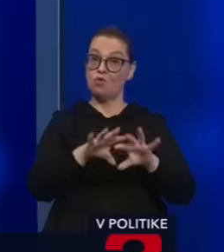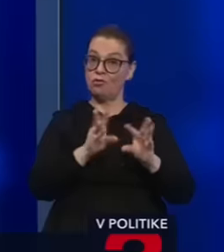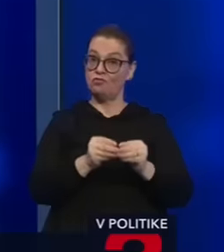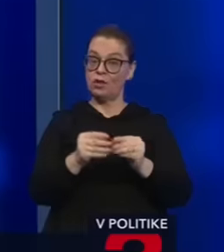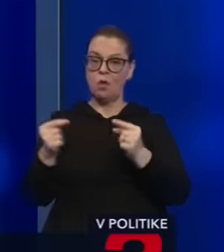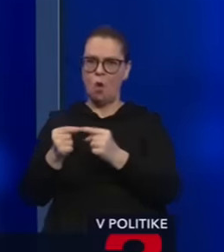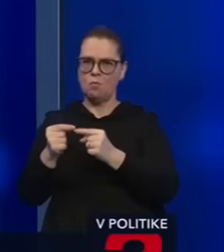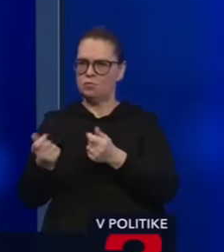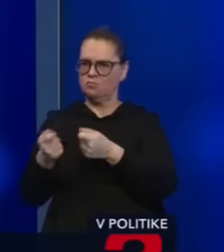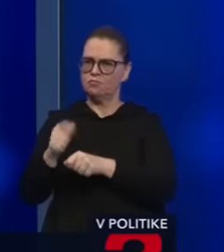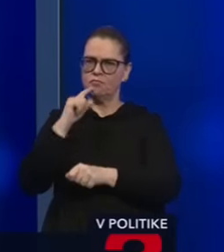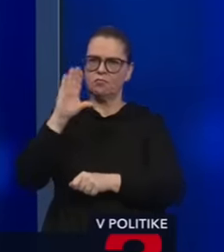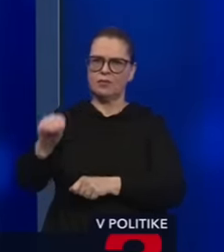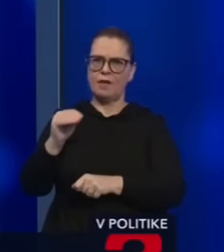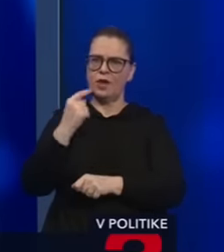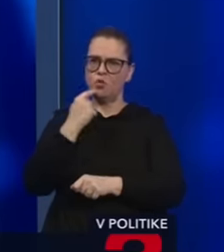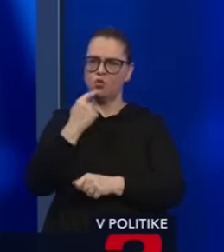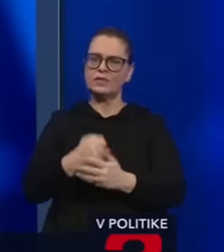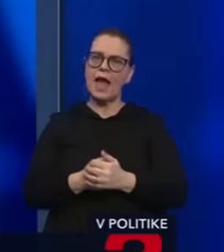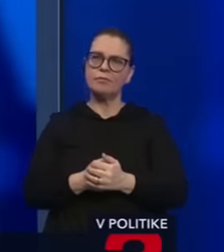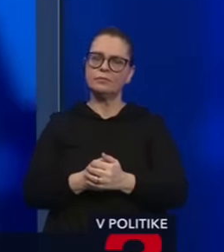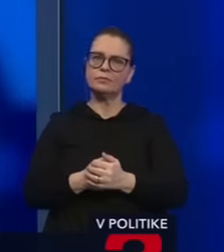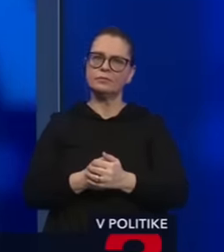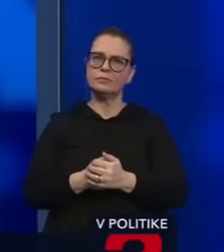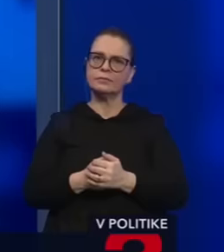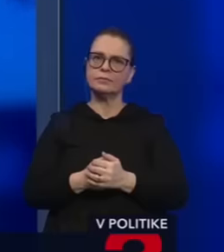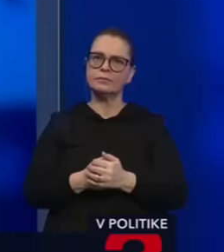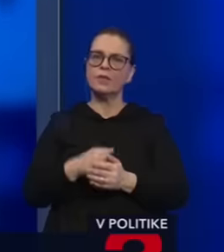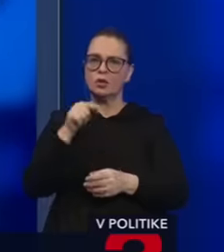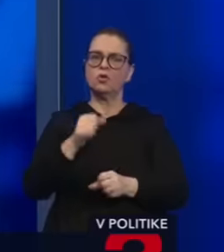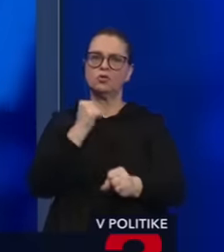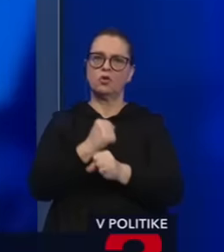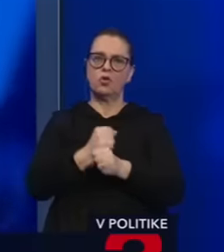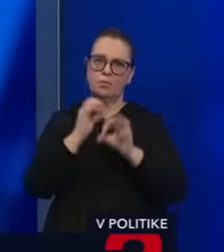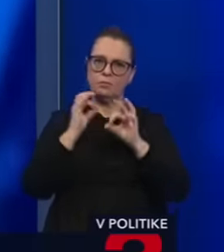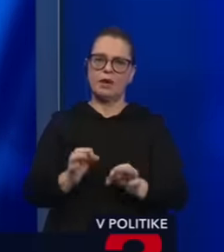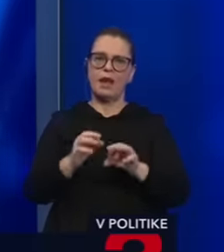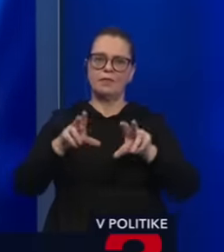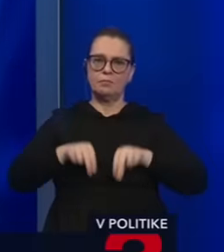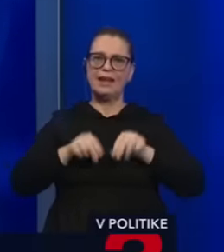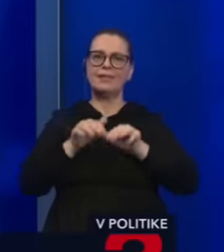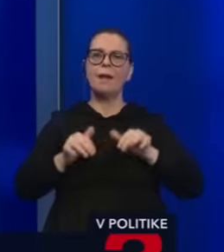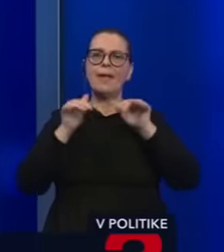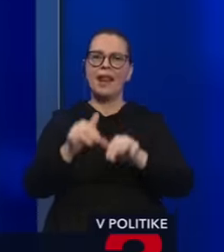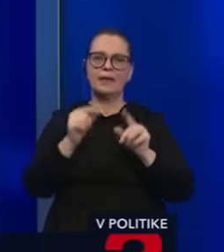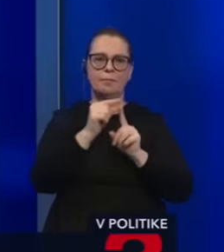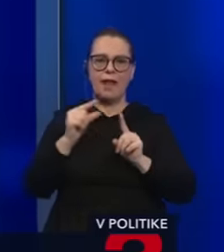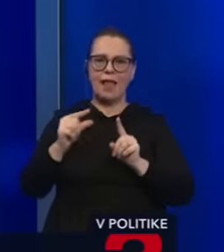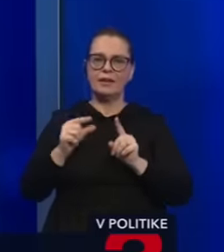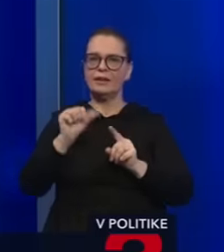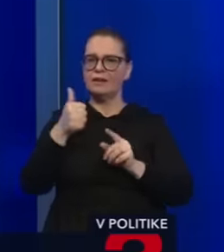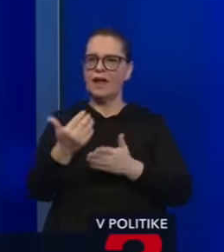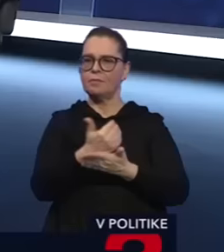Opoziční jednoducho zatváratej músta. A mňa najviac zmrzí, že toto robí Pelegrini, predseda parlamentu, ktorý najprv získal